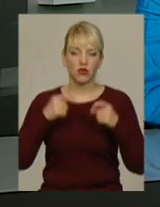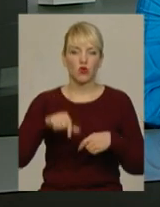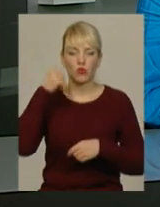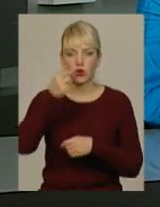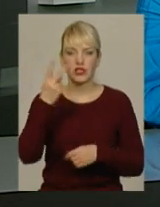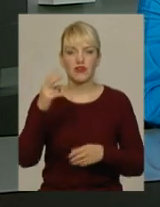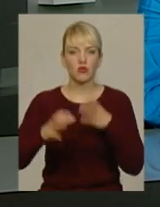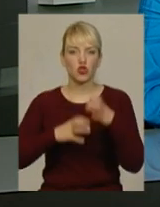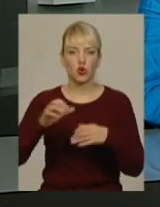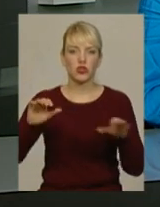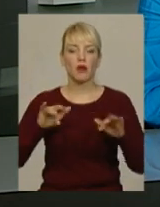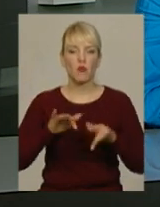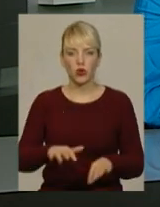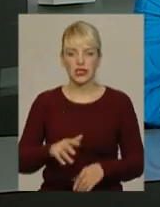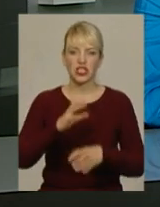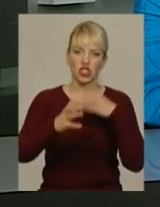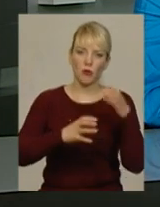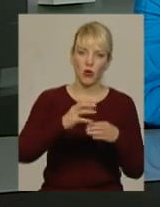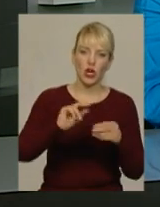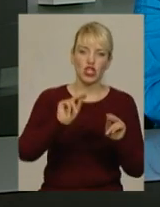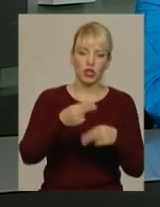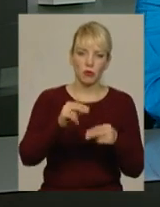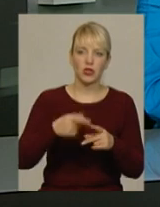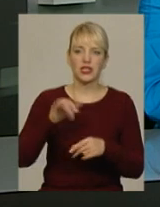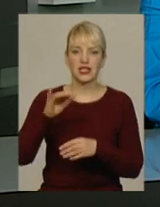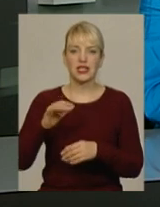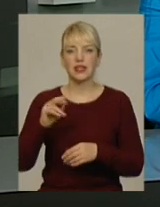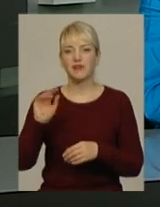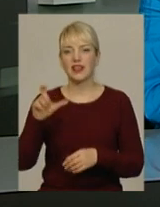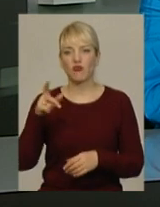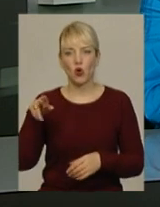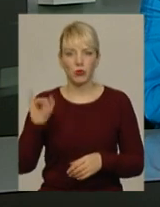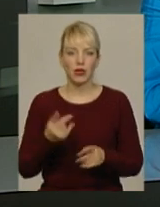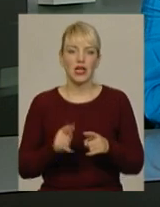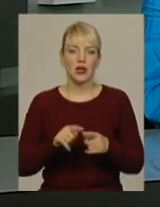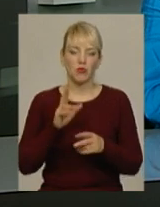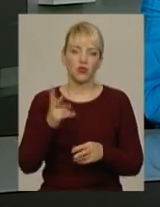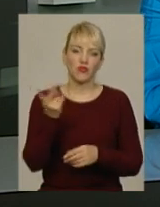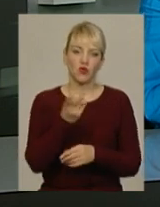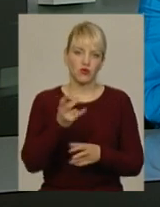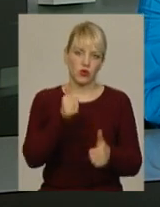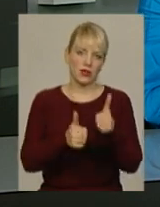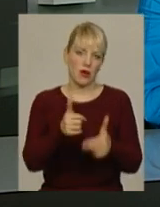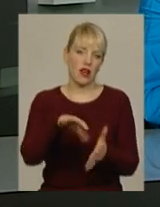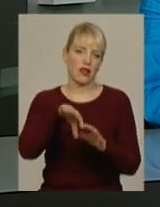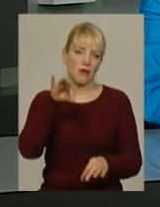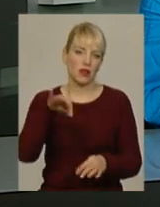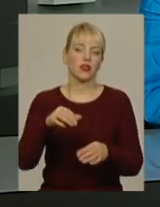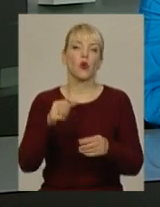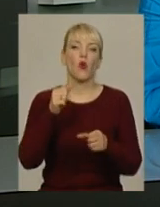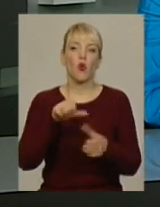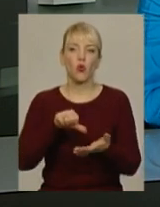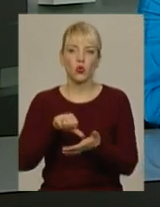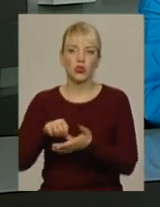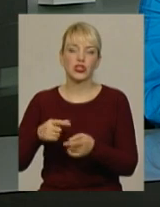Чемпіонат Європи і світу. Хмельницькі мажоретки «Альфа» планують брати участь в обох змаганнях. Та спершу в якості